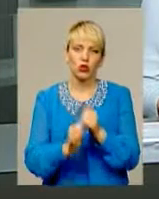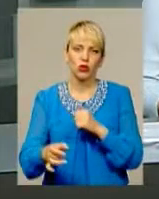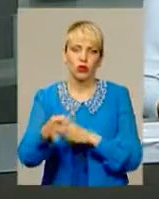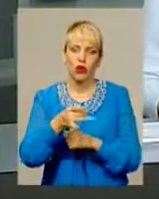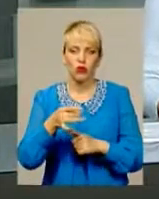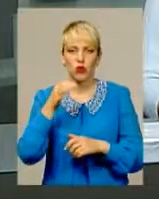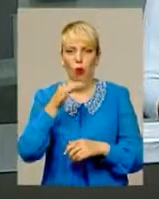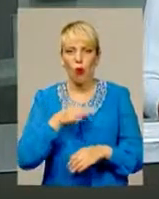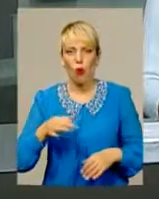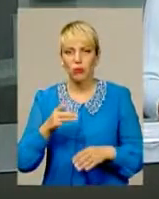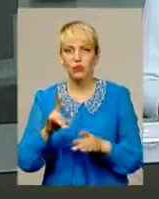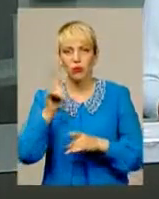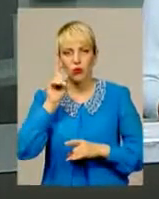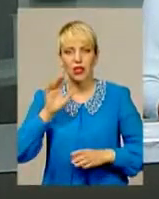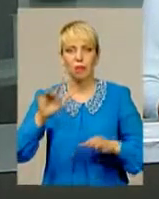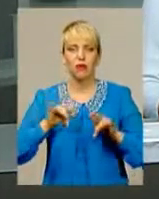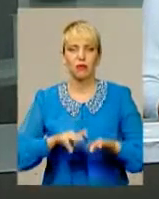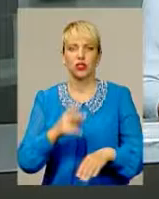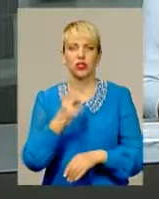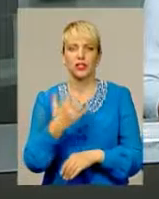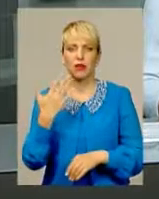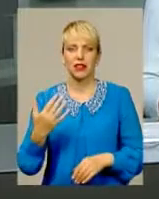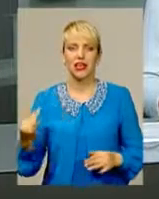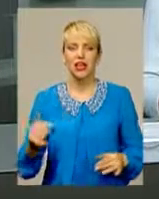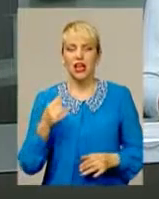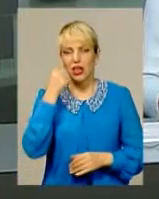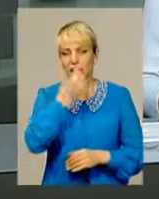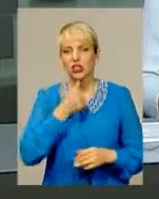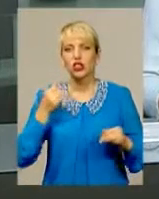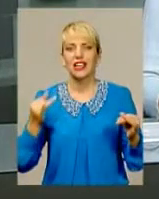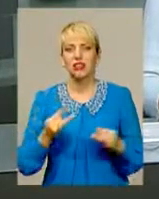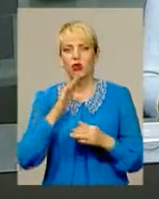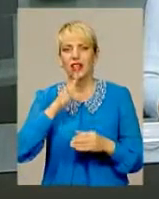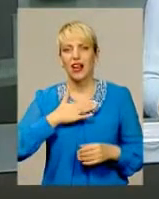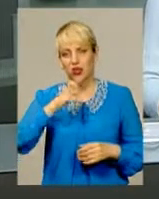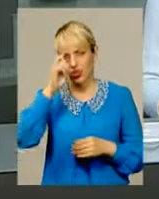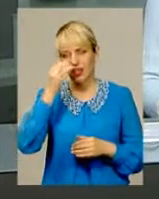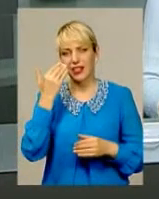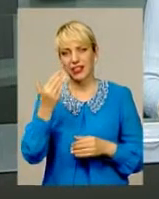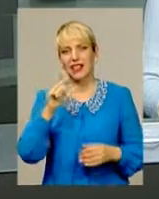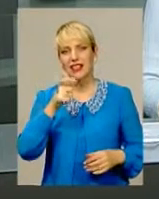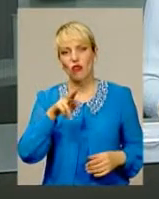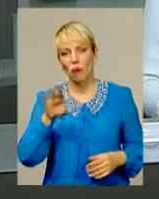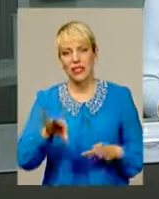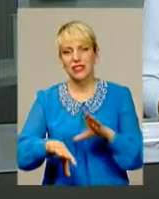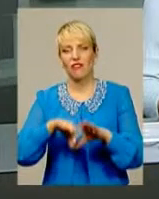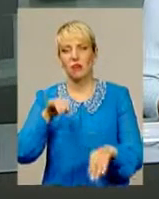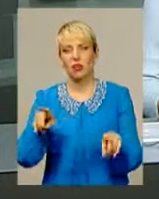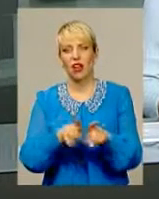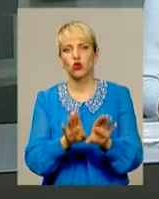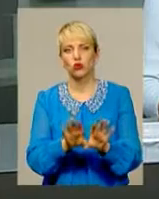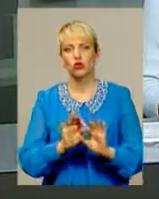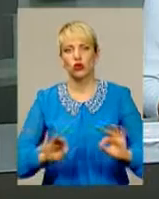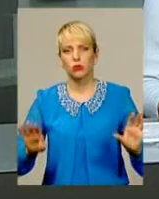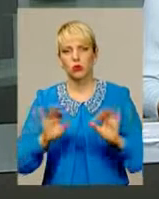області про знаменні події 25-річної історії нашої держави. Та її європейський вибір також розповідатимуть